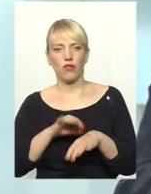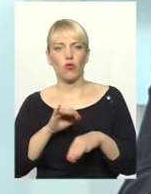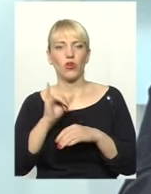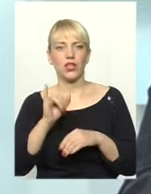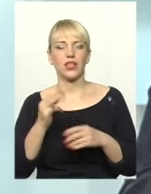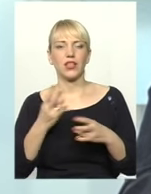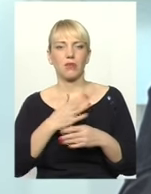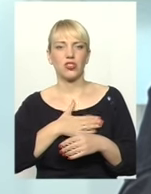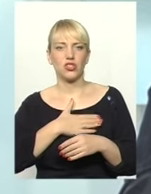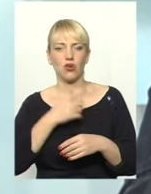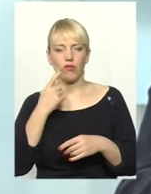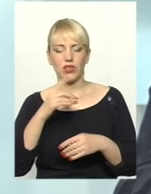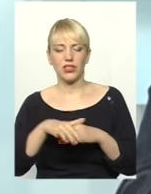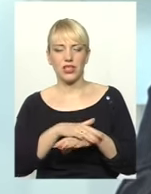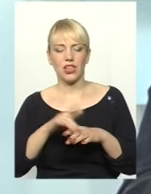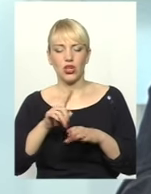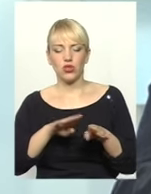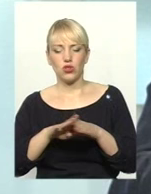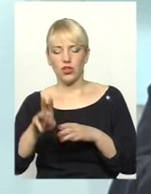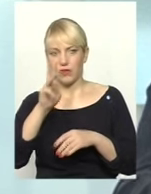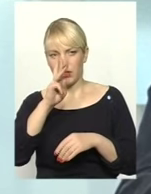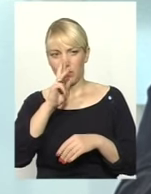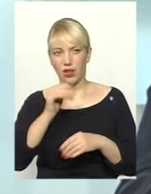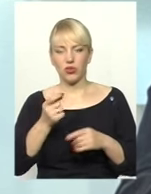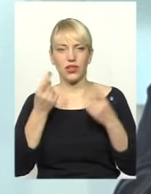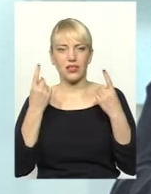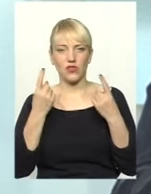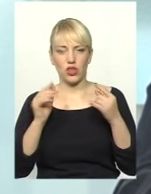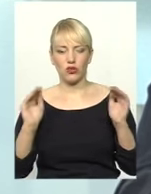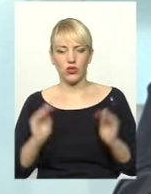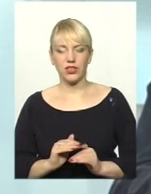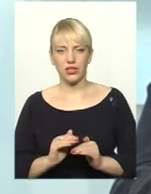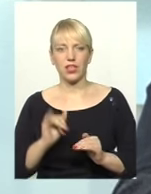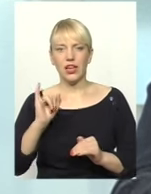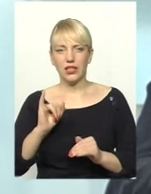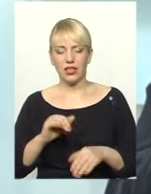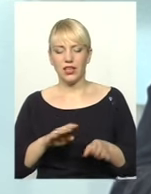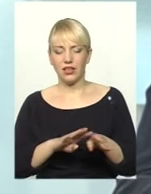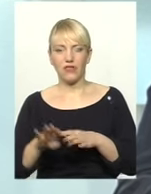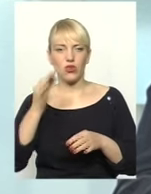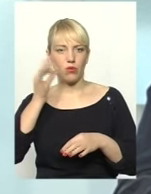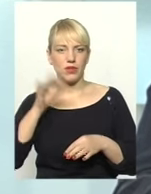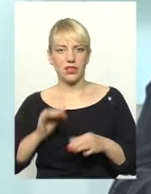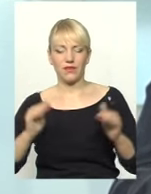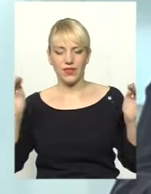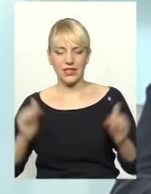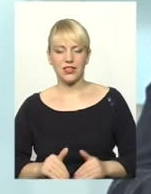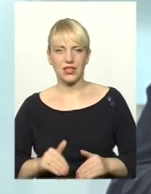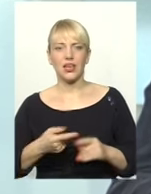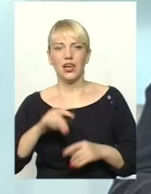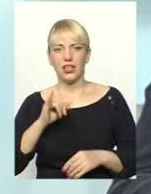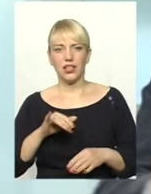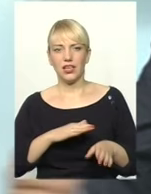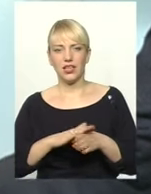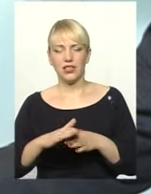з населенням, що рівень зарплати надзвичайно низький, рівень компетентності надзвичайно низький, реалізація